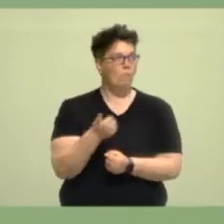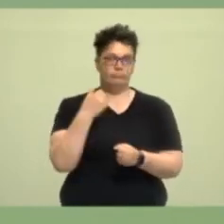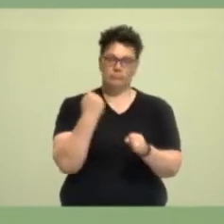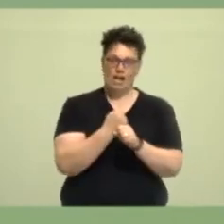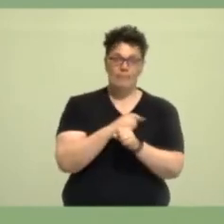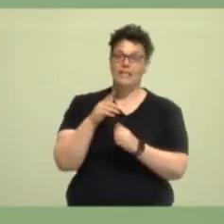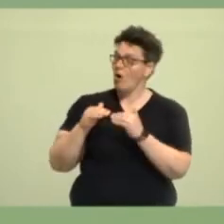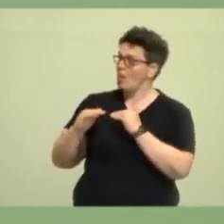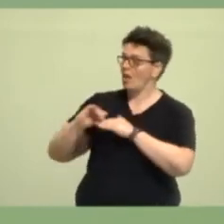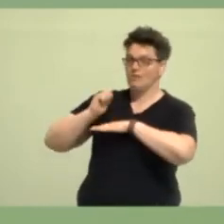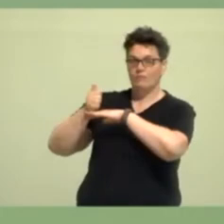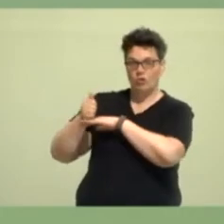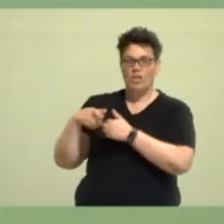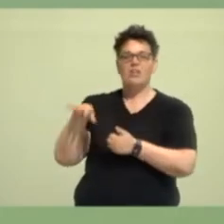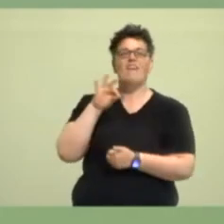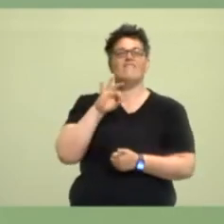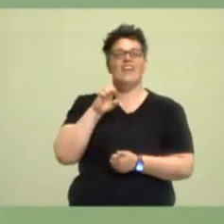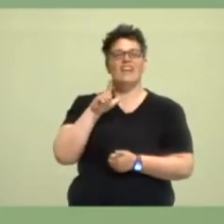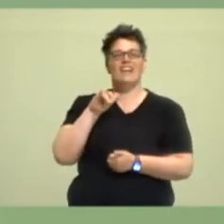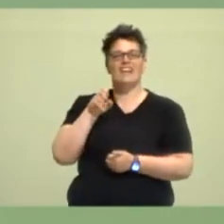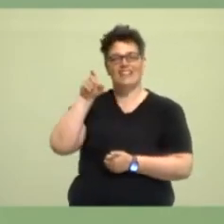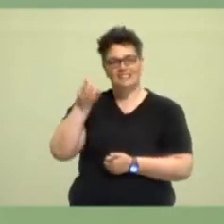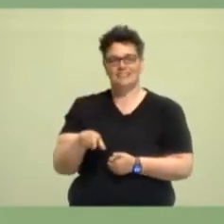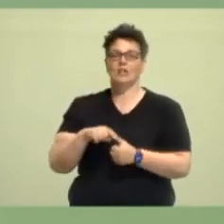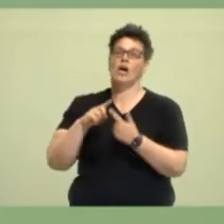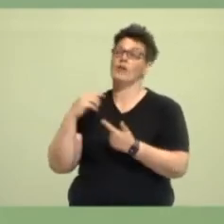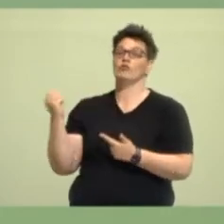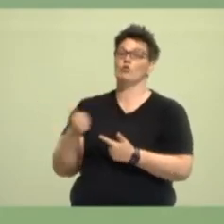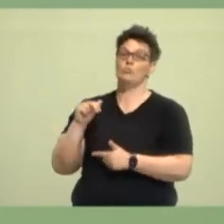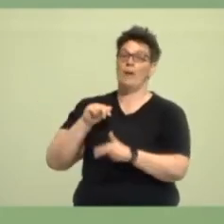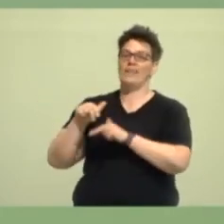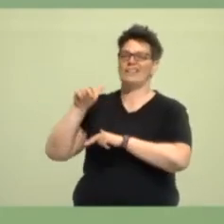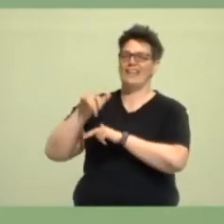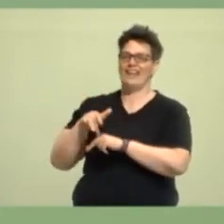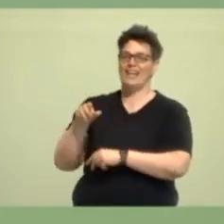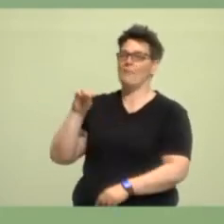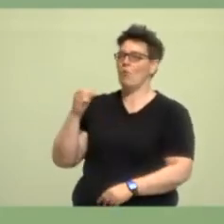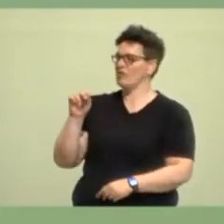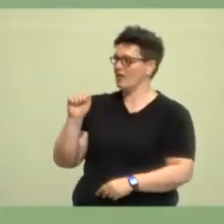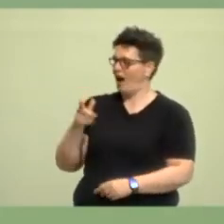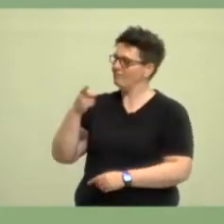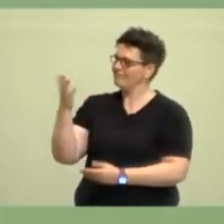Landesvorstands Felix und unserer Superministerin Mona. Vielen Dank dafür.